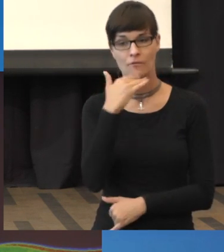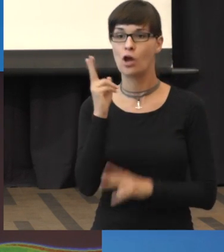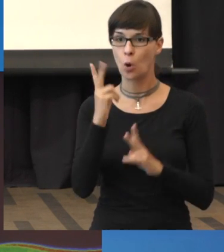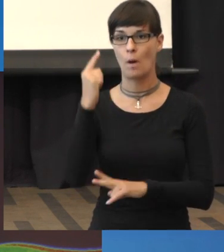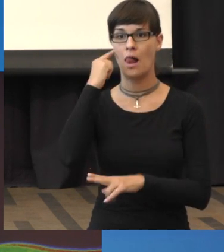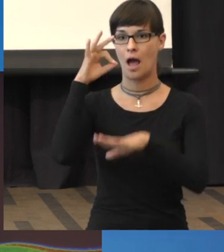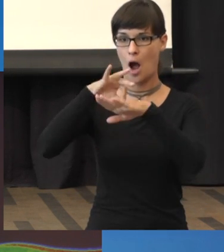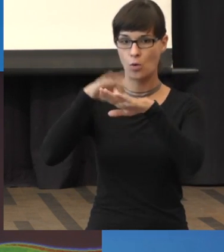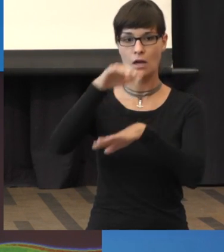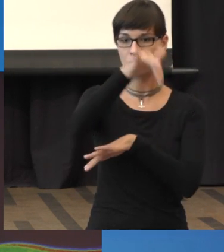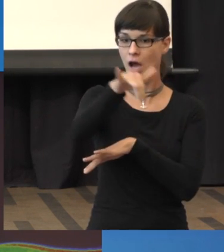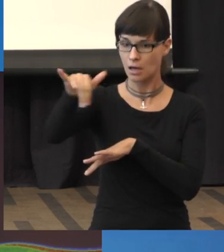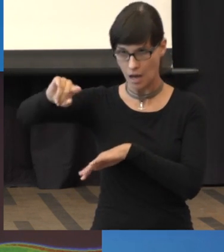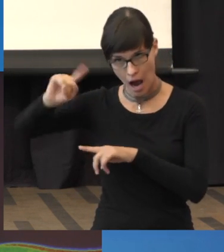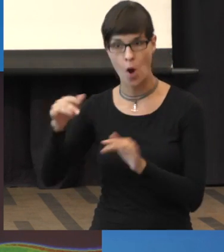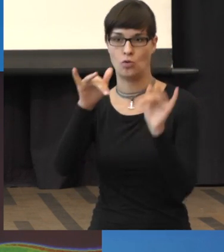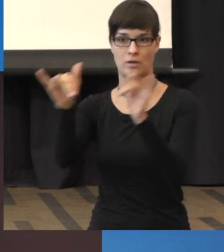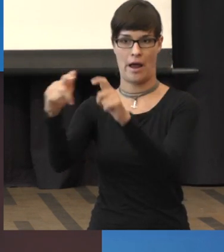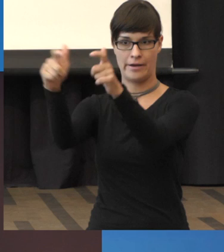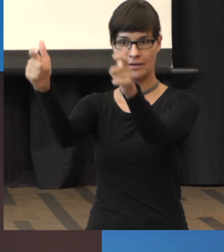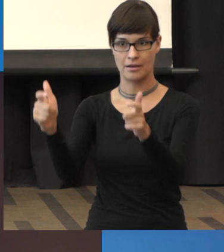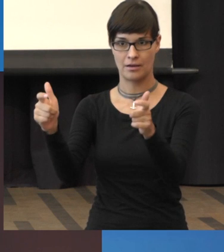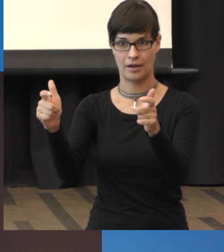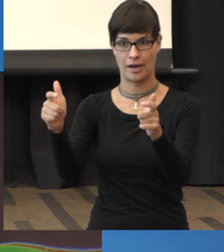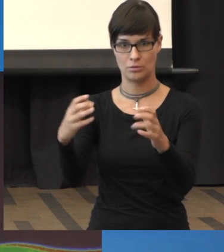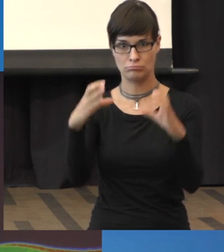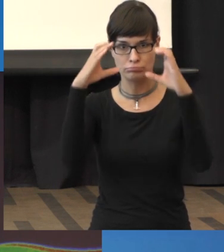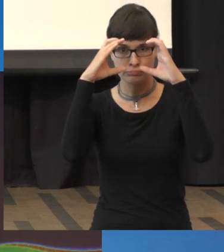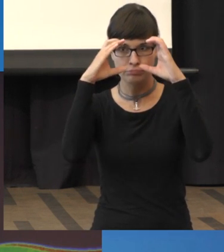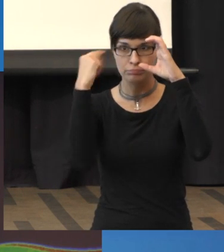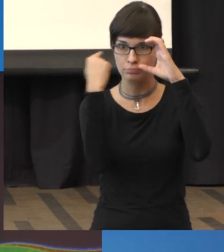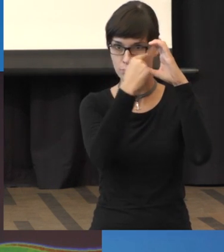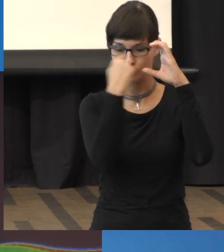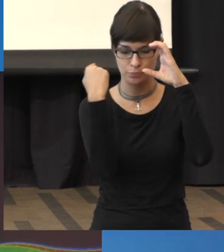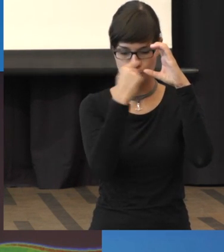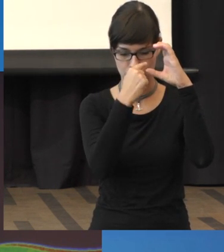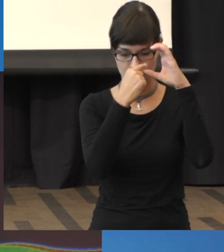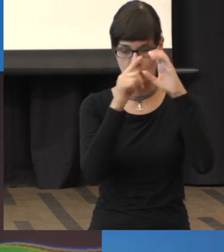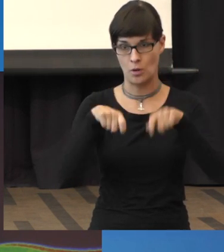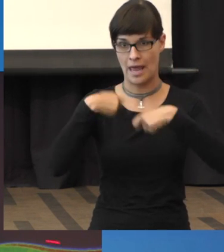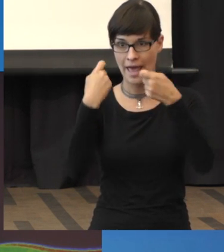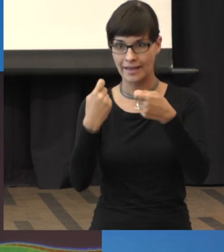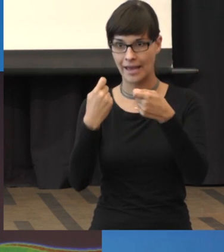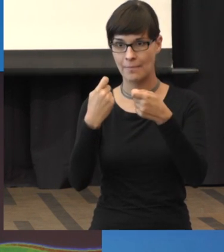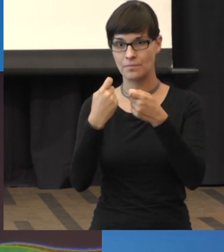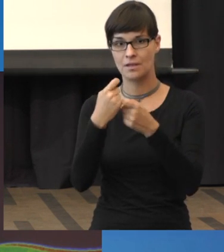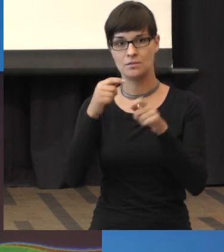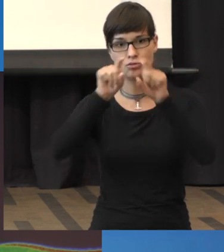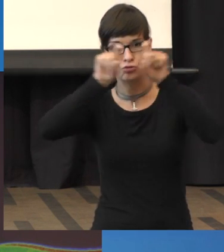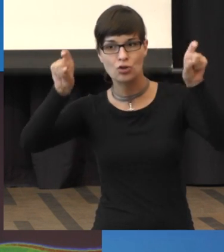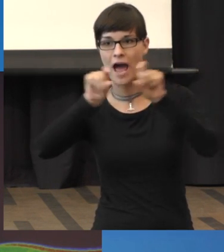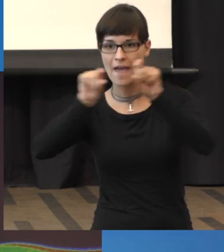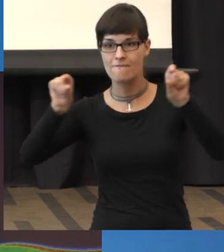Augenärzte das auch. Und dann kriegen Sie hier so ein Bild, Moment, nochmal zurück, hier so ein Bild durch diese Netzhaut.